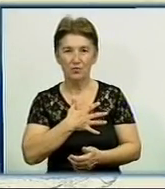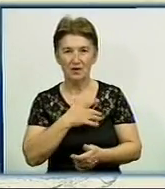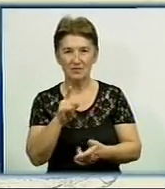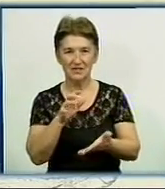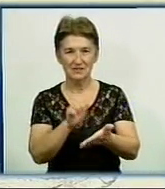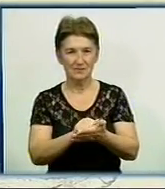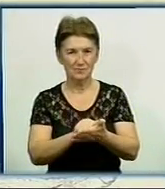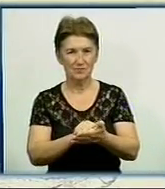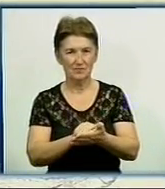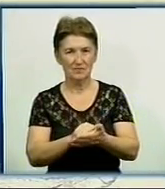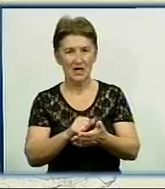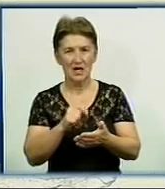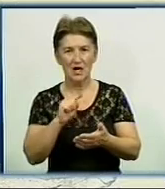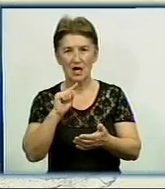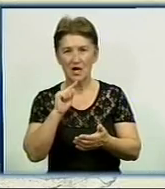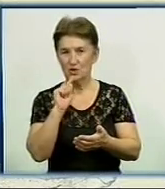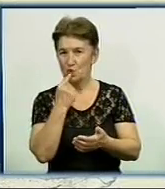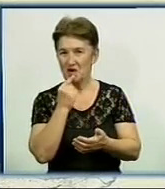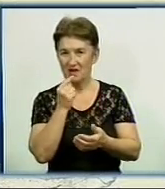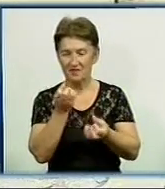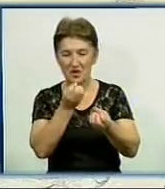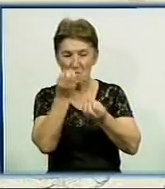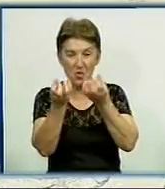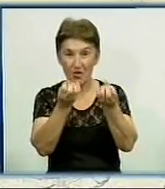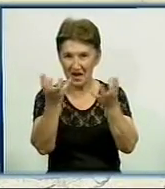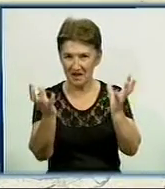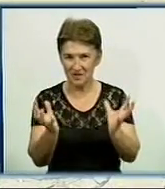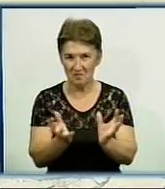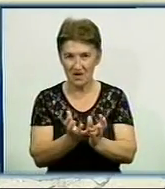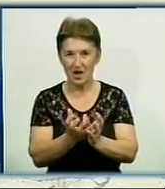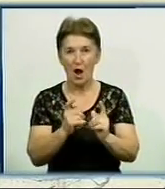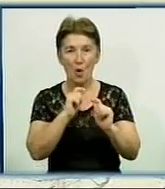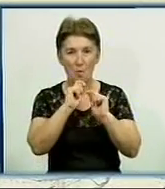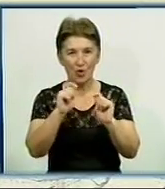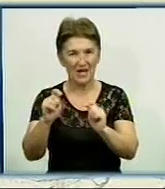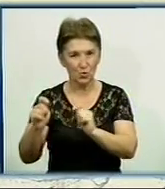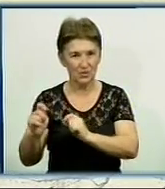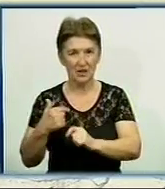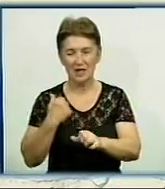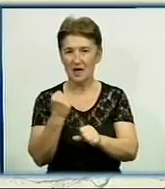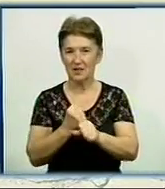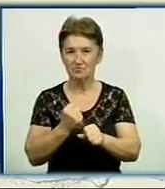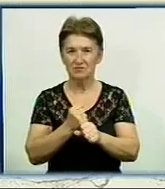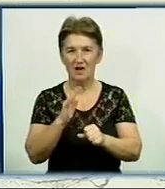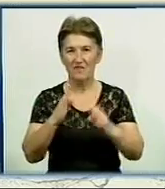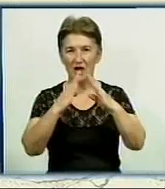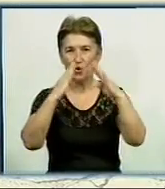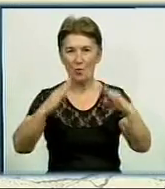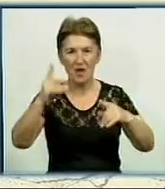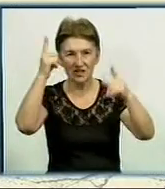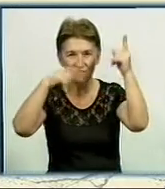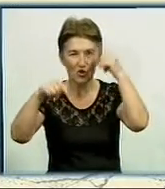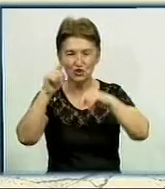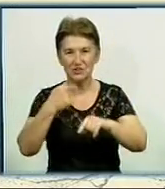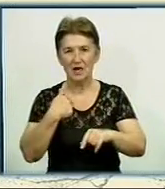цукерковими букетами та подарунками. Також я працюю в Домі творчості. Це дуже